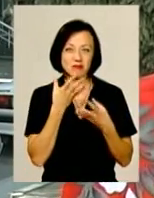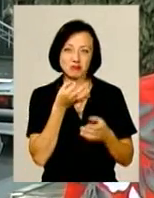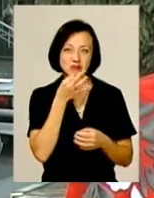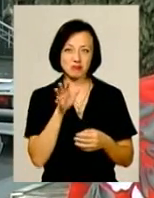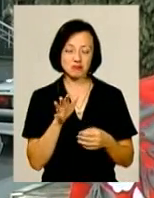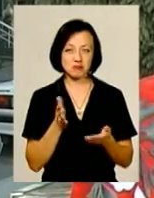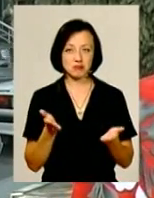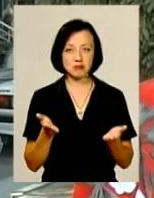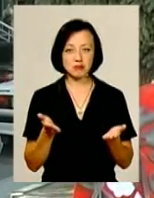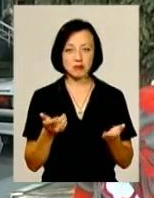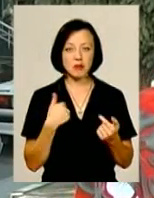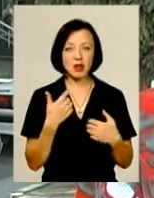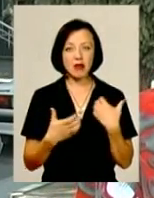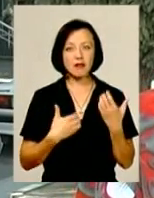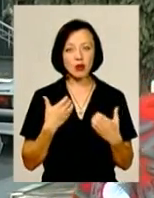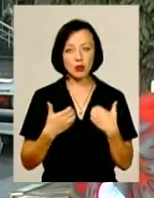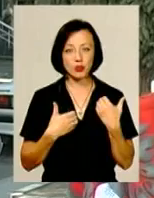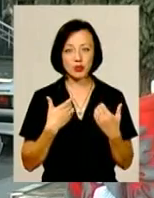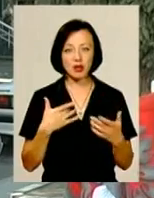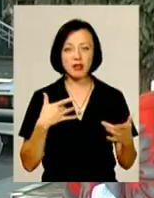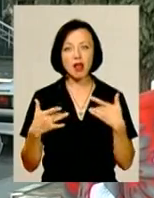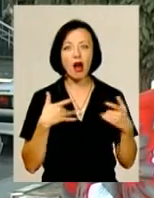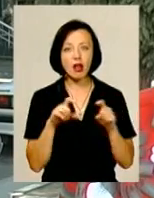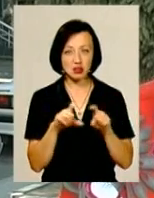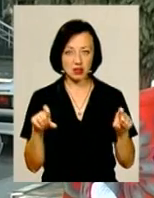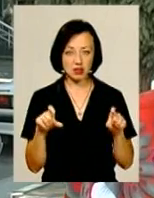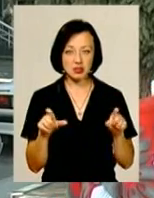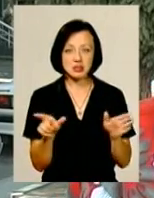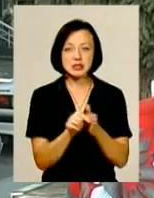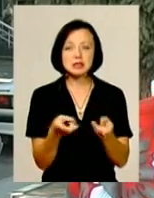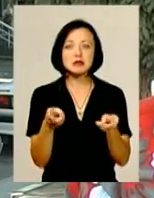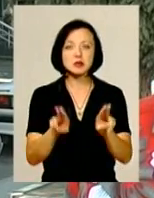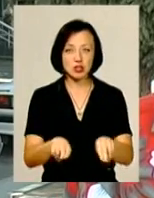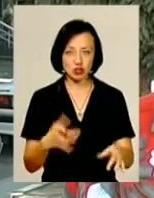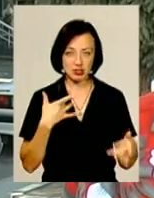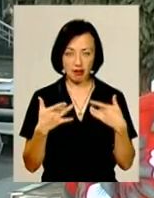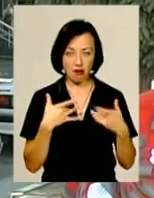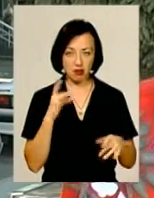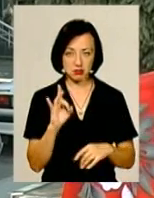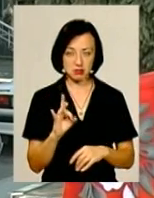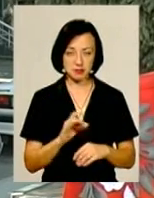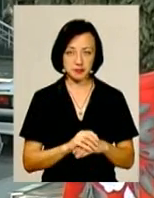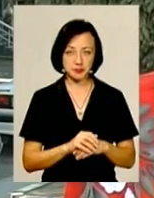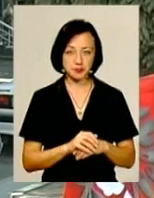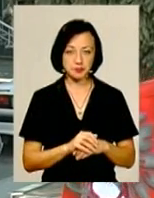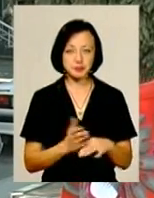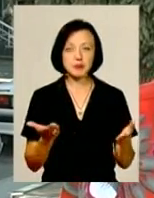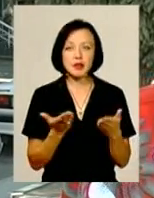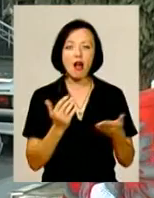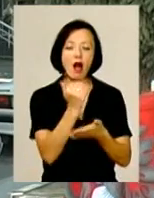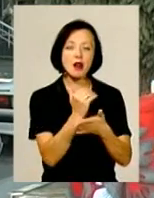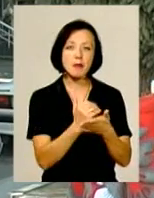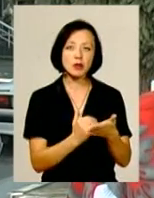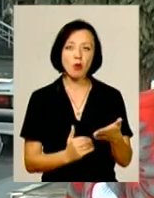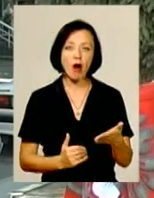тому що мене хвилює театр, з ким залишиться театр, яка репертуарна